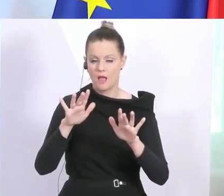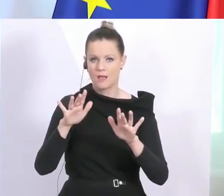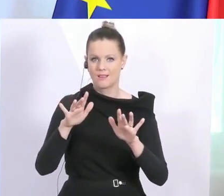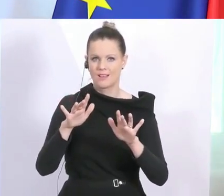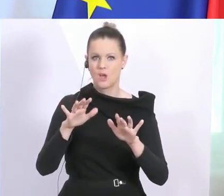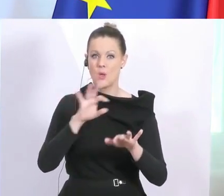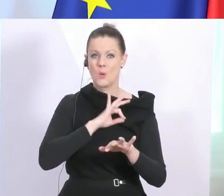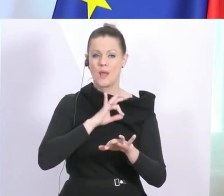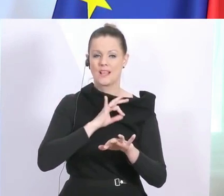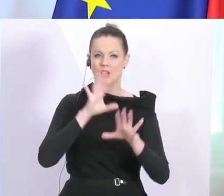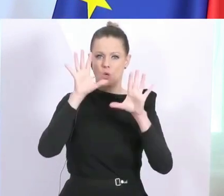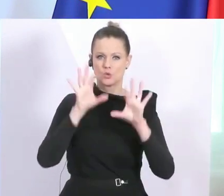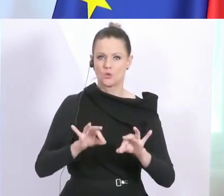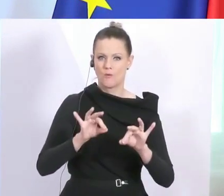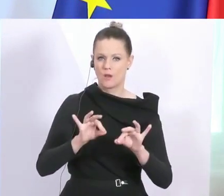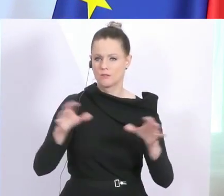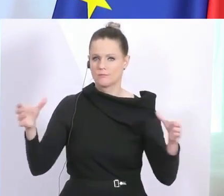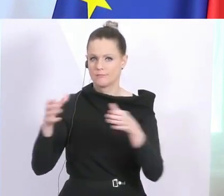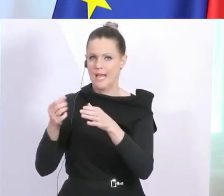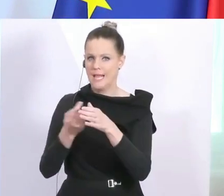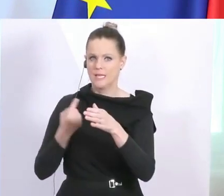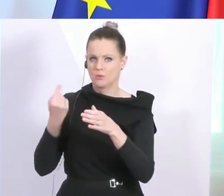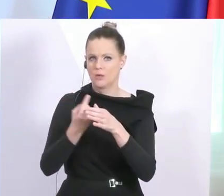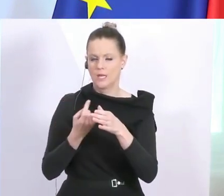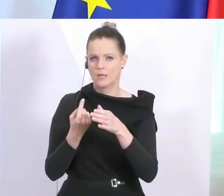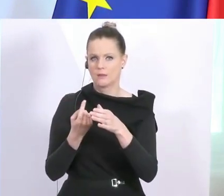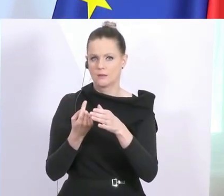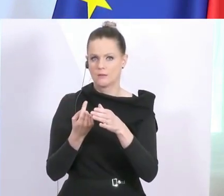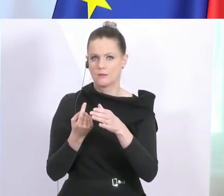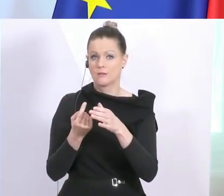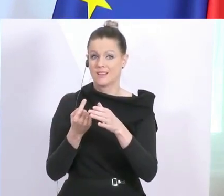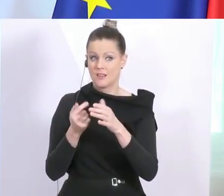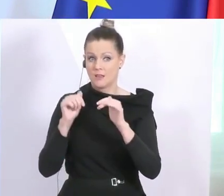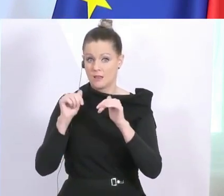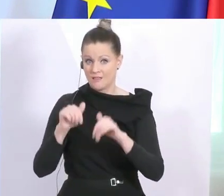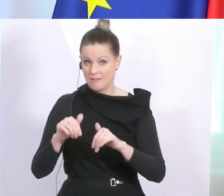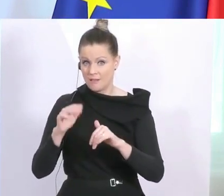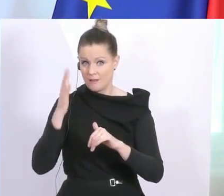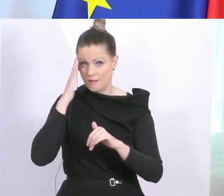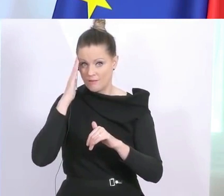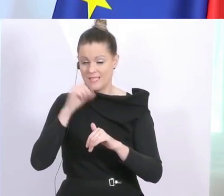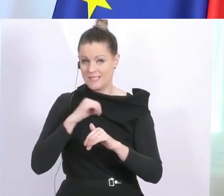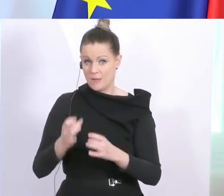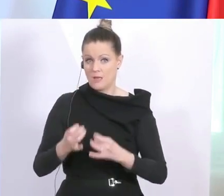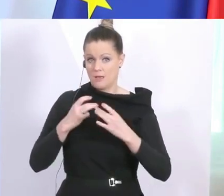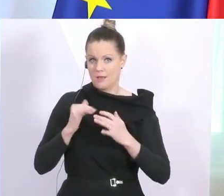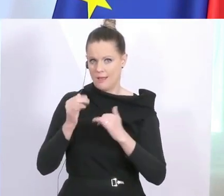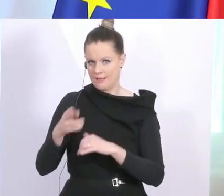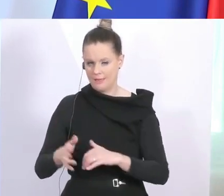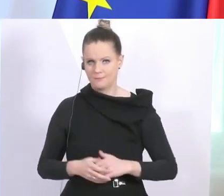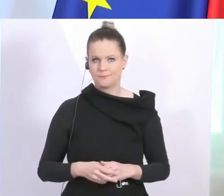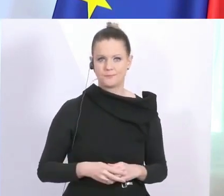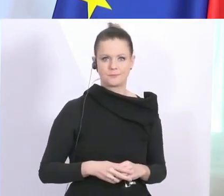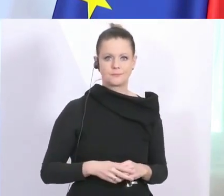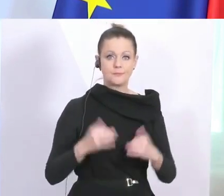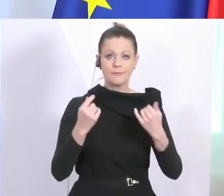die Kolleginnen und Kollegen dann rasch sich isolieren, um damit auch Gewissheit zu bekommen, ob selbst infiziert zu sein oder nicht. Faktum ist, dass wir